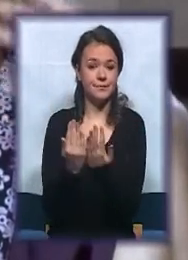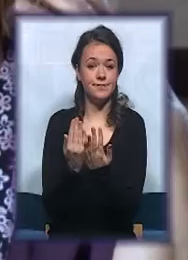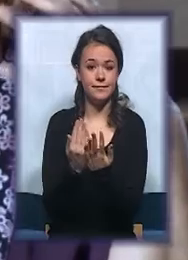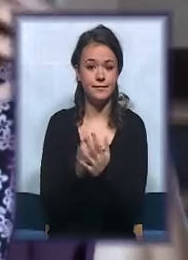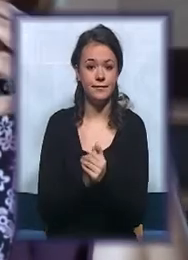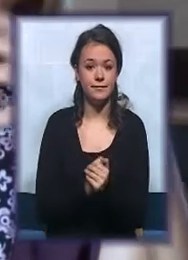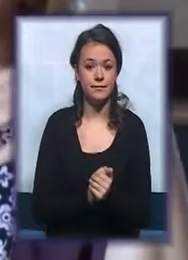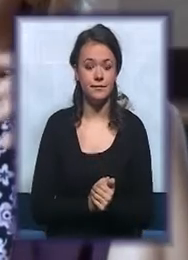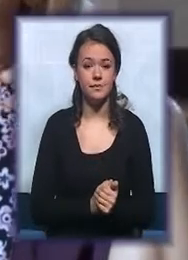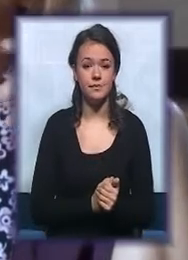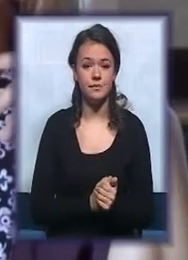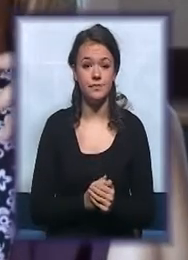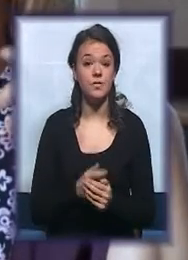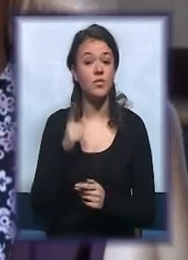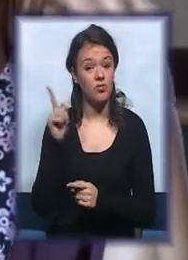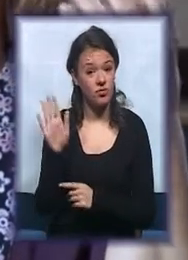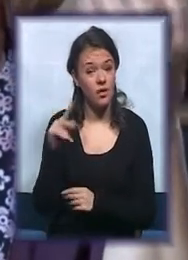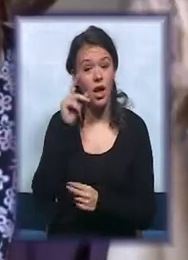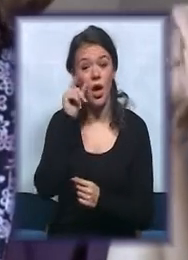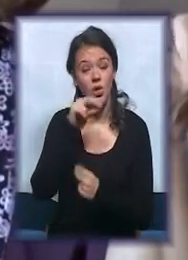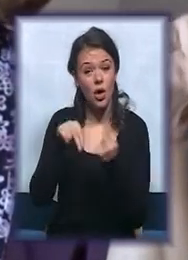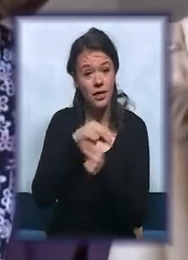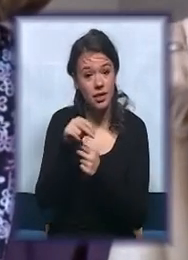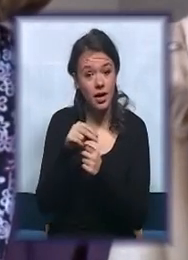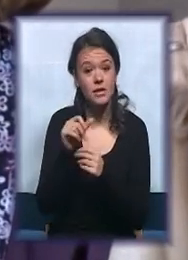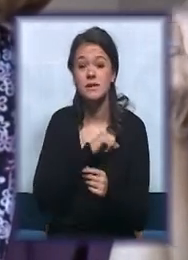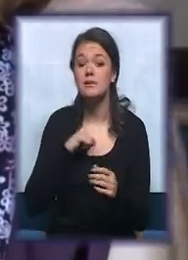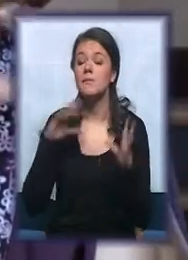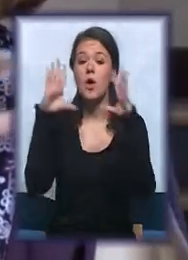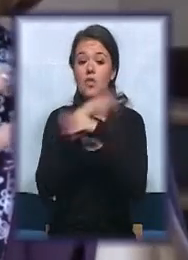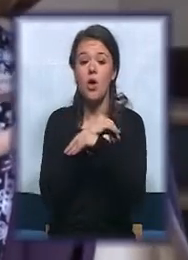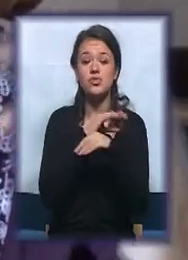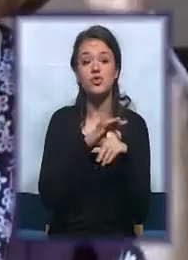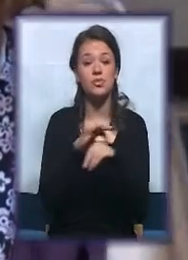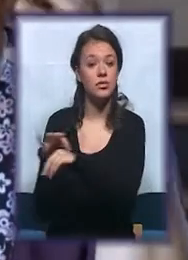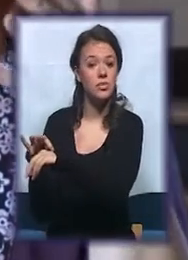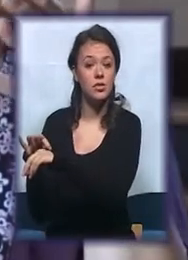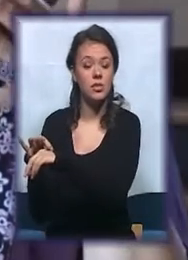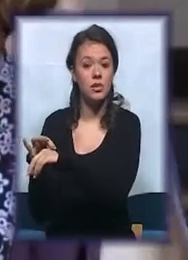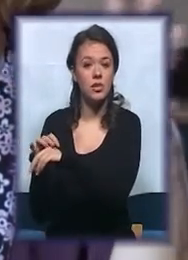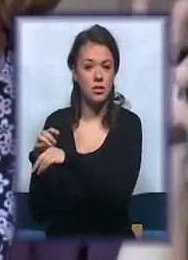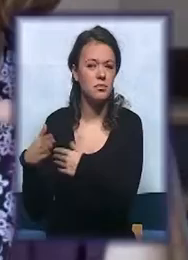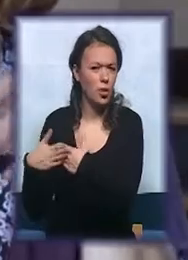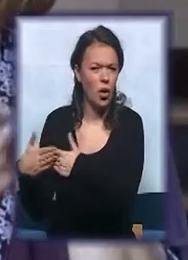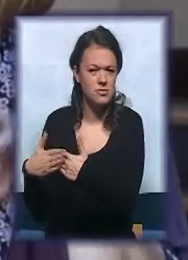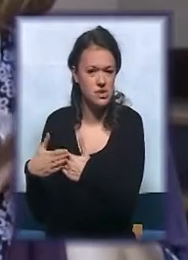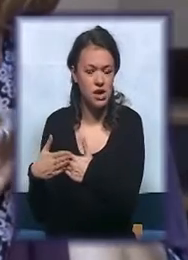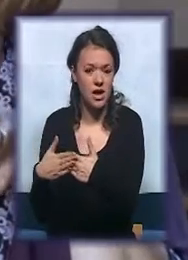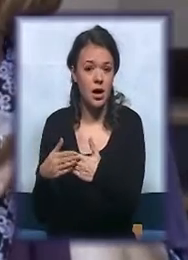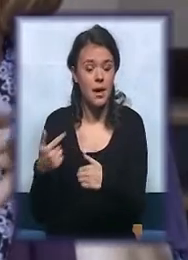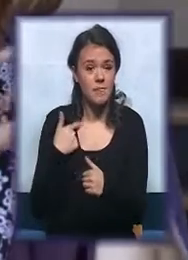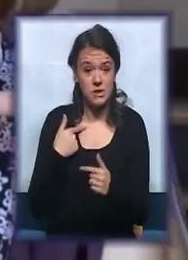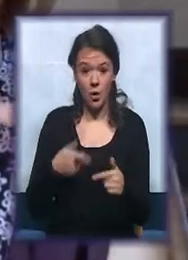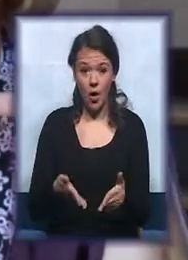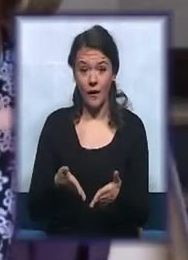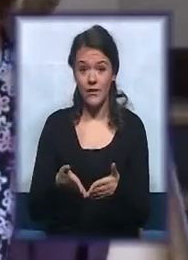Koju su roditelji noću izvodili samo od komšiluk, od Janka. Mi smo onda ovde, ovde,